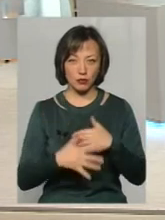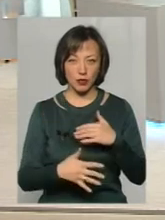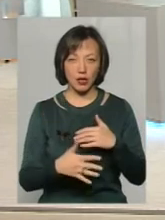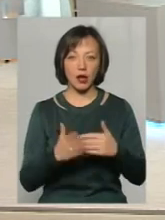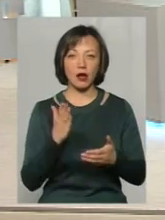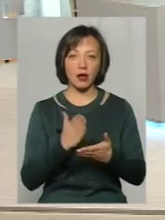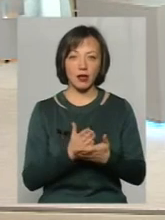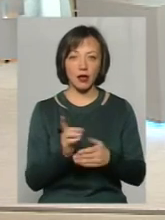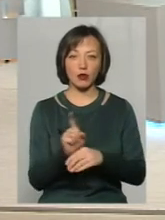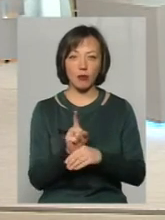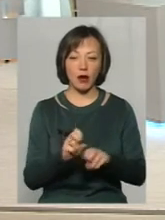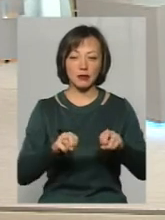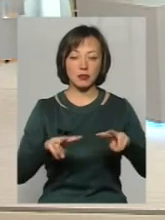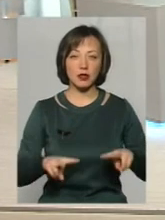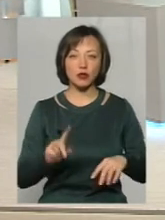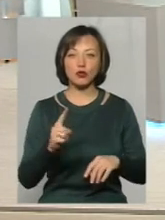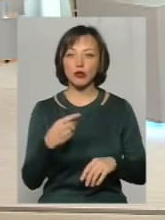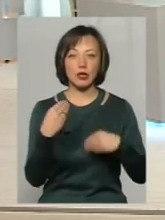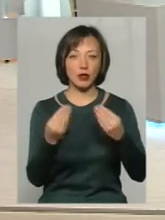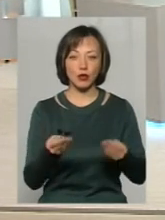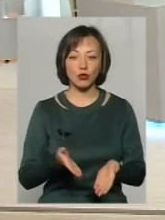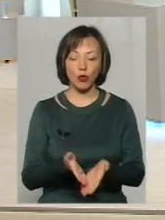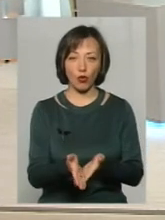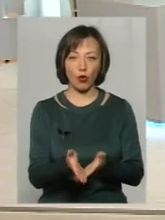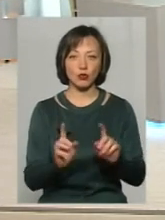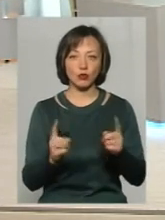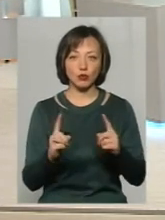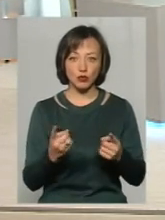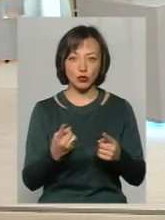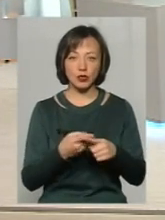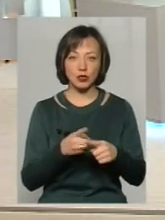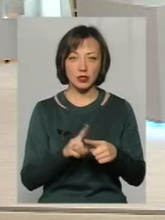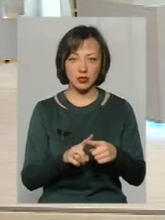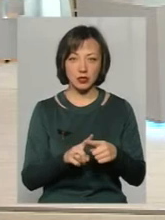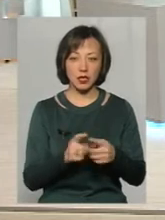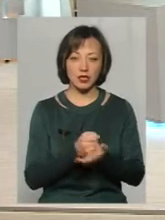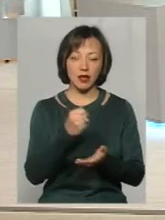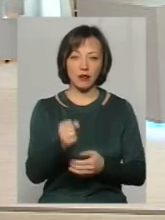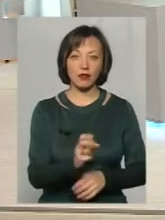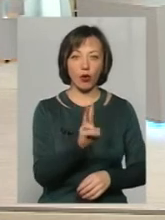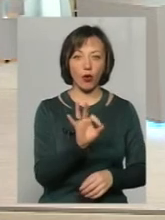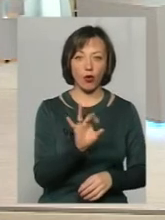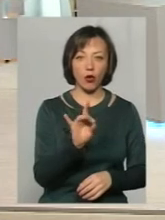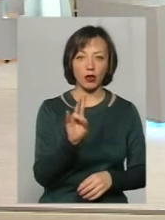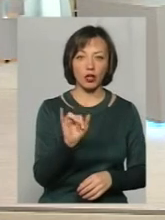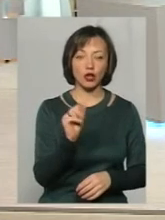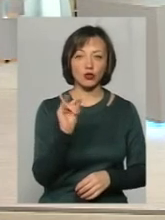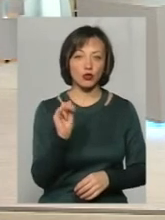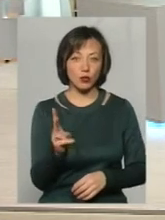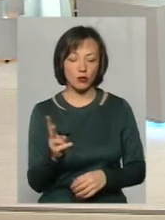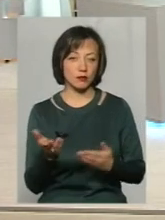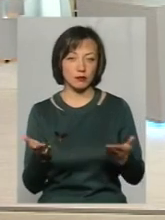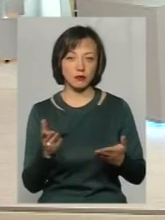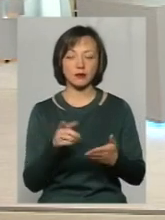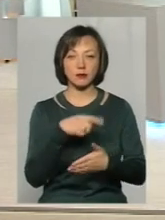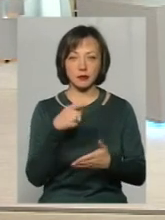І нормальні у спеціалісти. Чому їм не дають дорогу? Ми почули ваше питання.